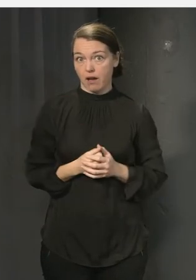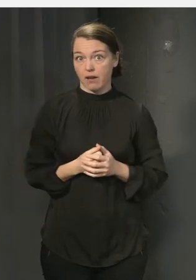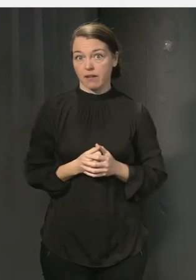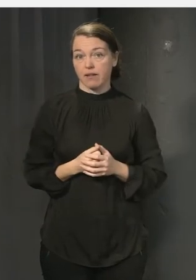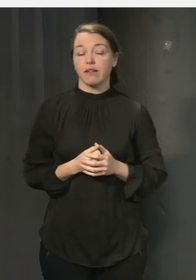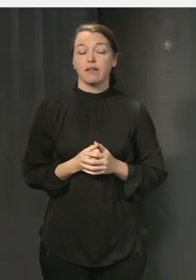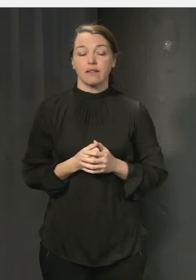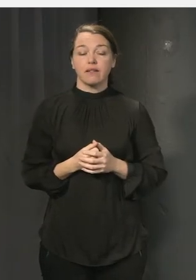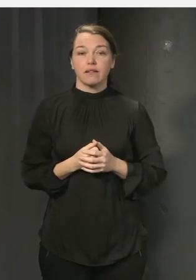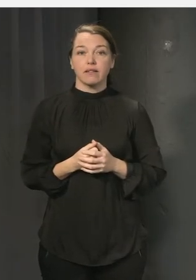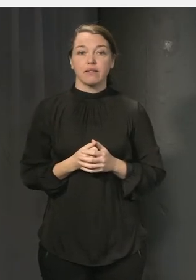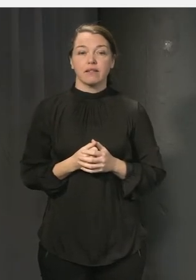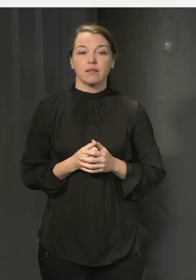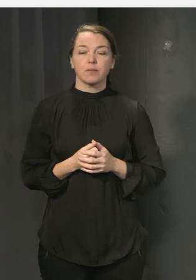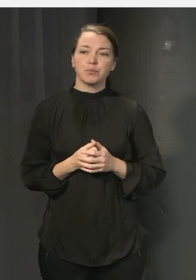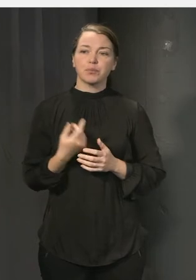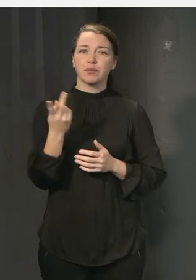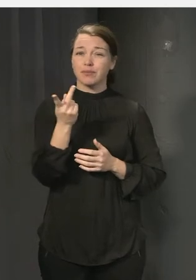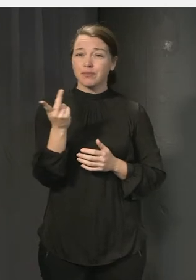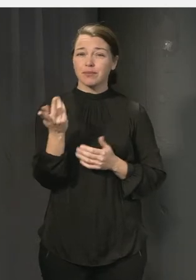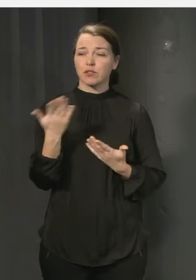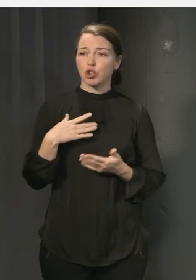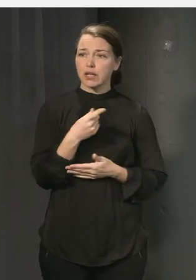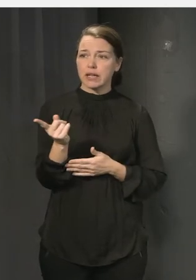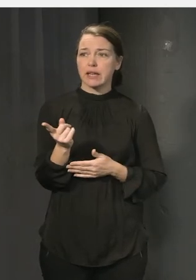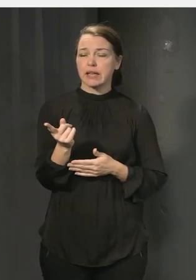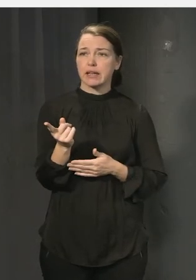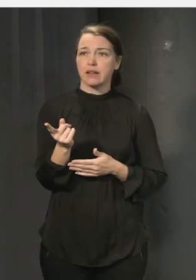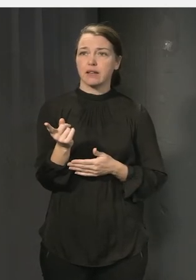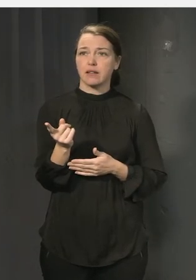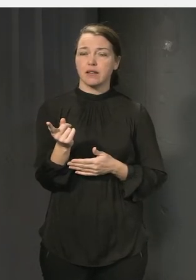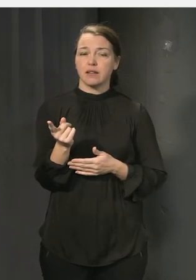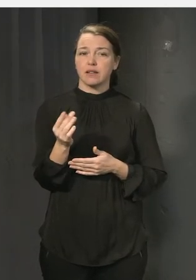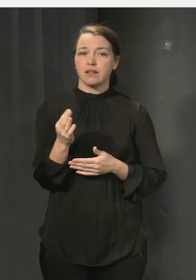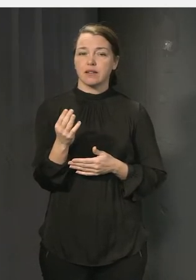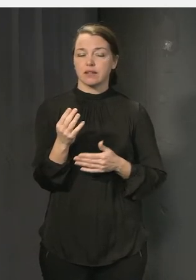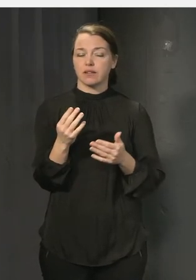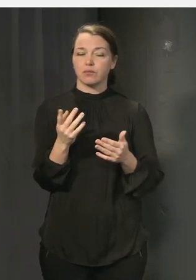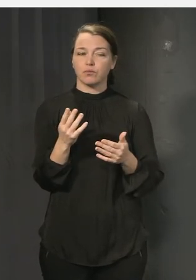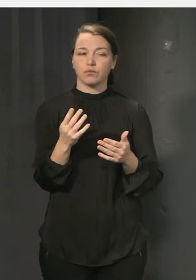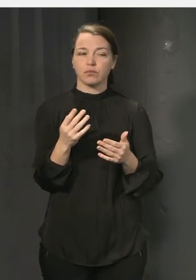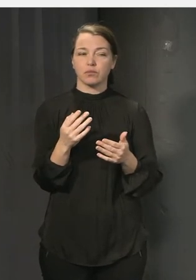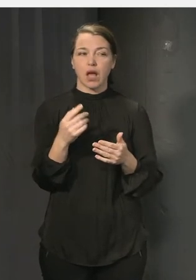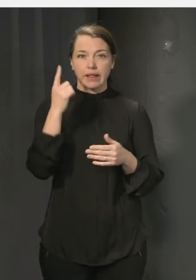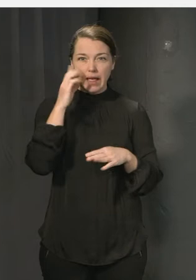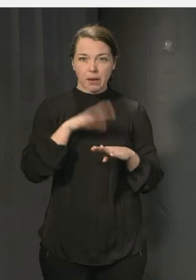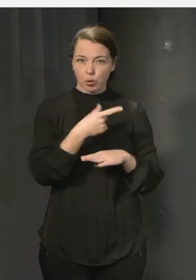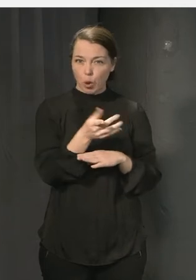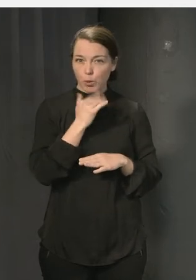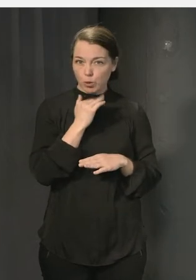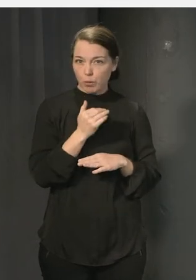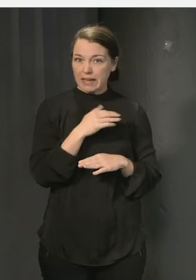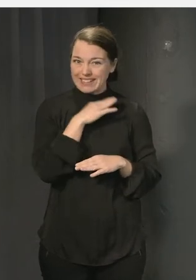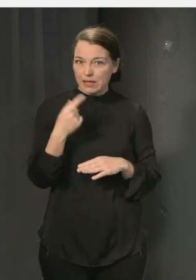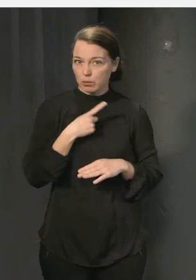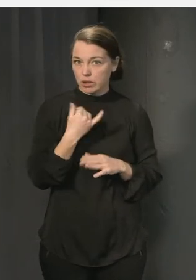Och hur är det, tycker ni att man tillräckligt mycket tänker in just det här, att de här barnen eller ungdomarna som